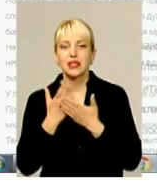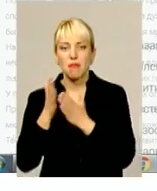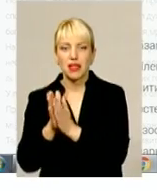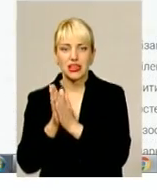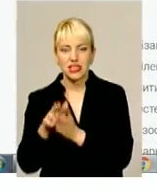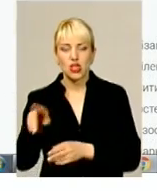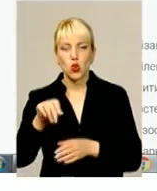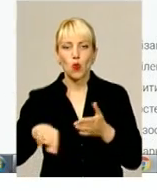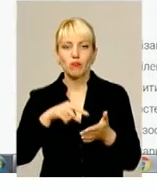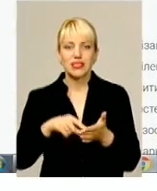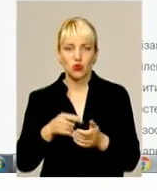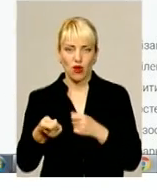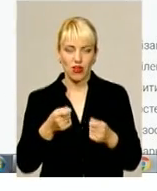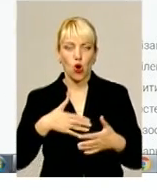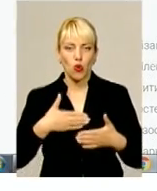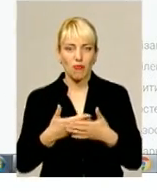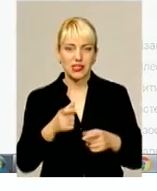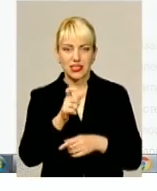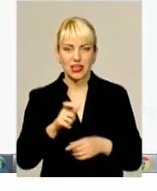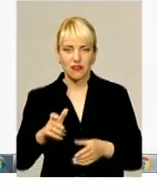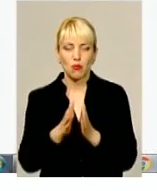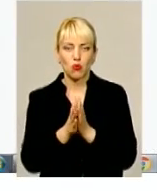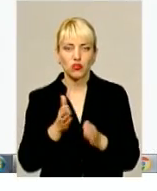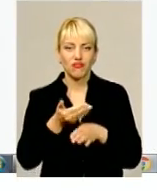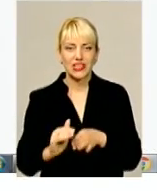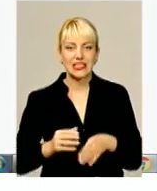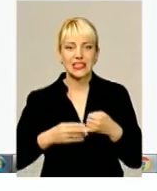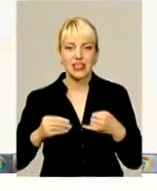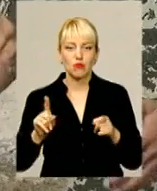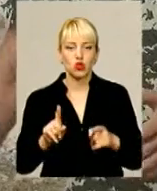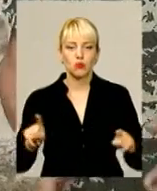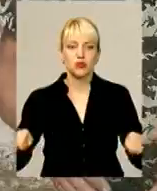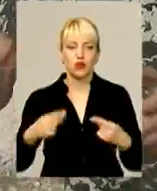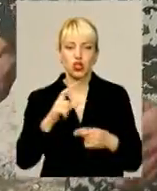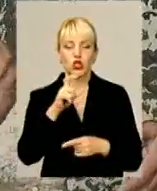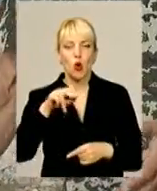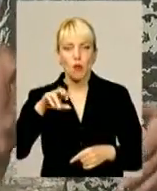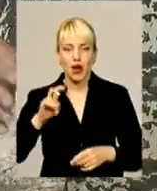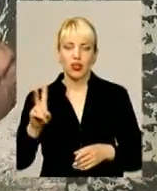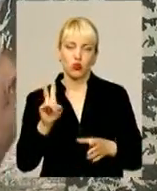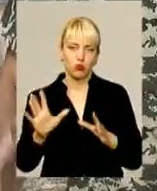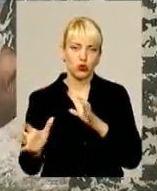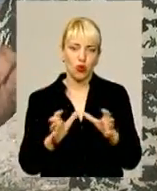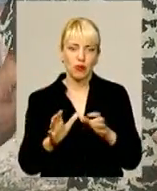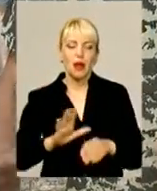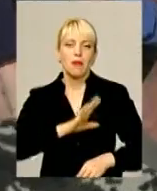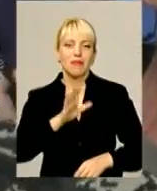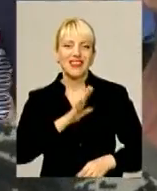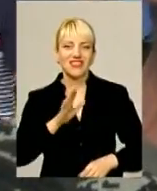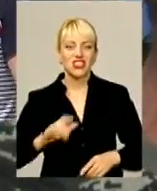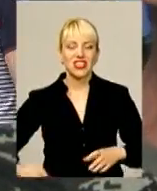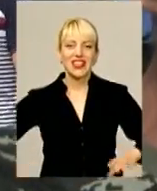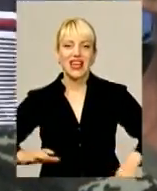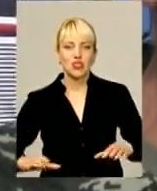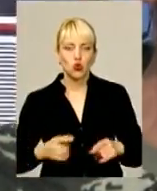міської влади громадські активісти просять виділити землю, аби створити зоопарк, опікуватися яким буде колишній дресирувальник і власник